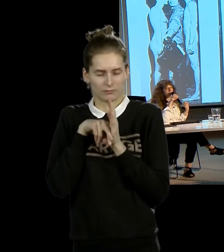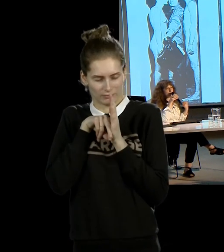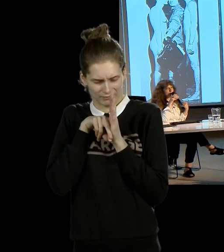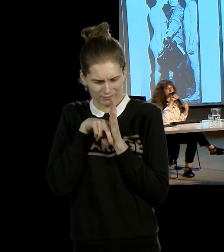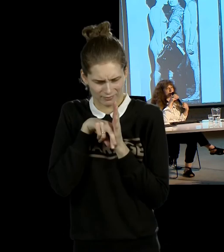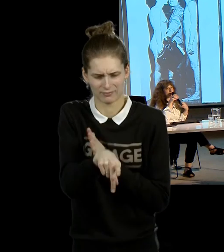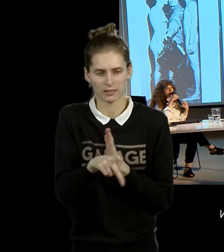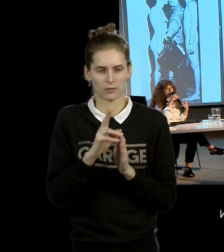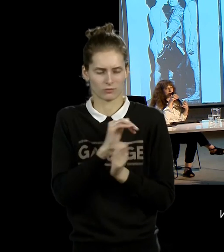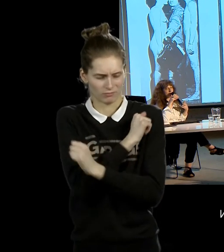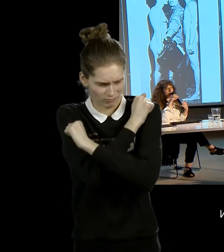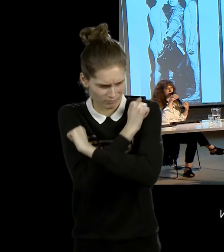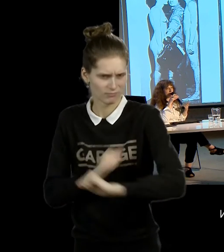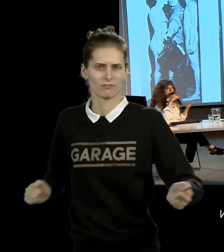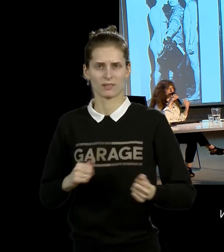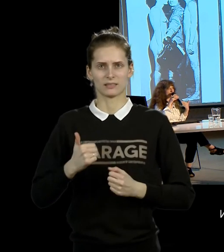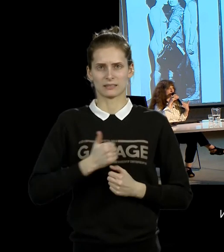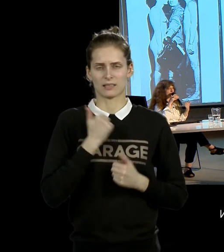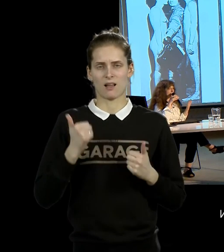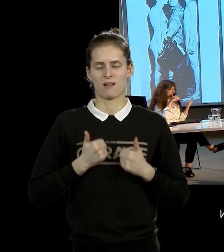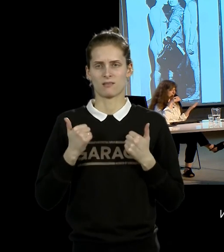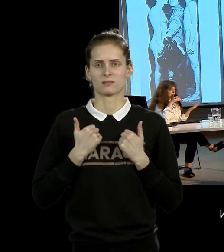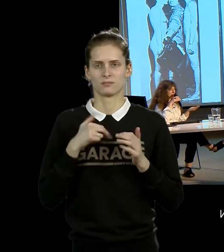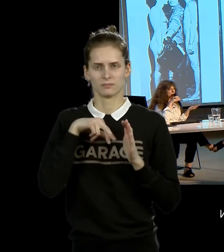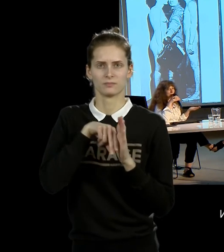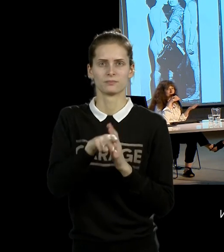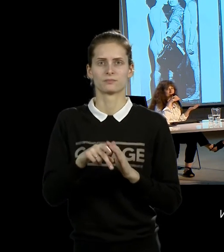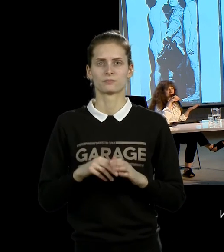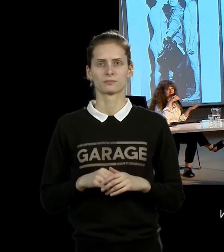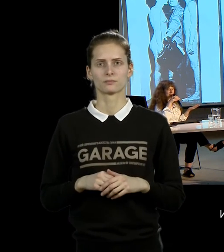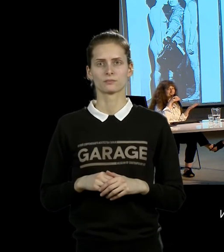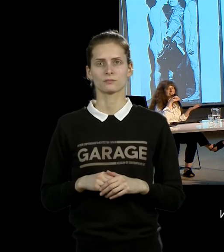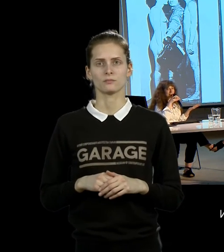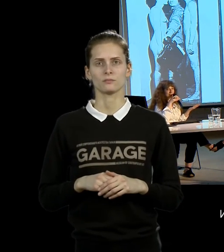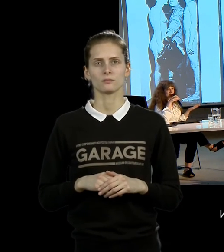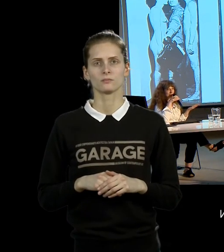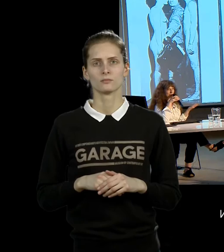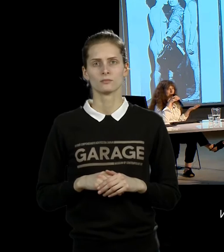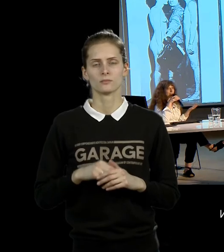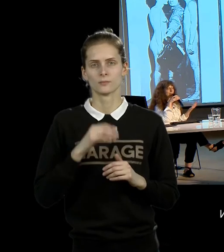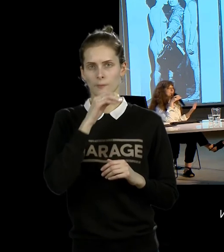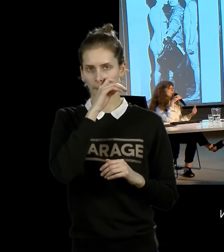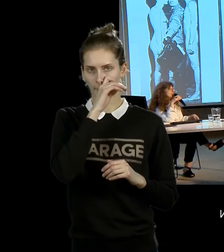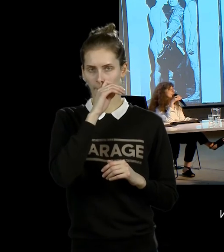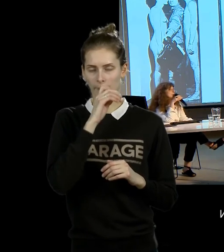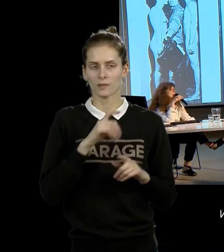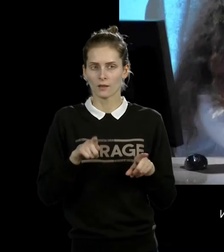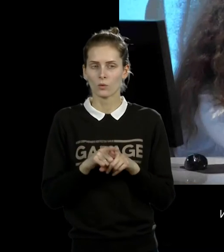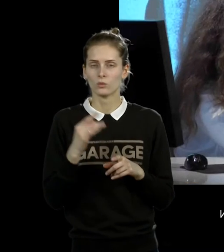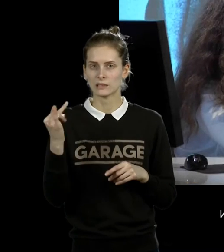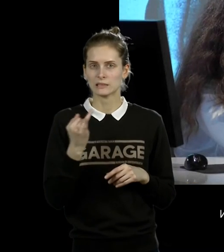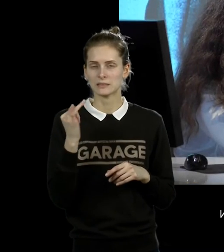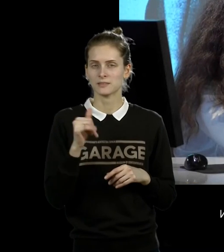психологии публики и до какой степени и как в любом интересном исследовании такого рода, как в любом интересном